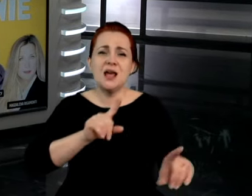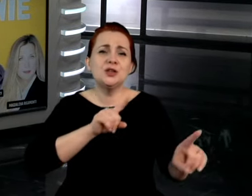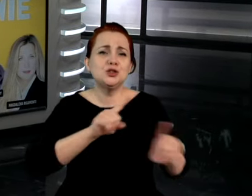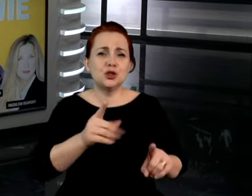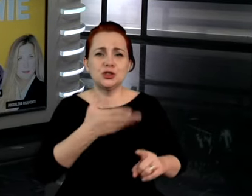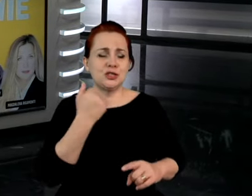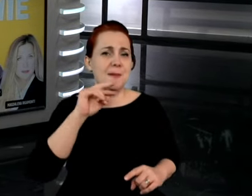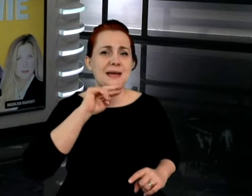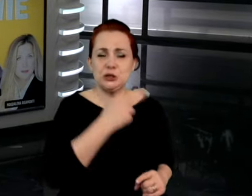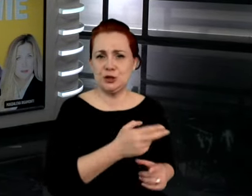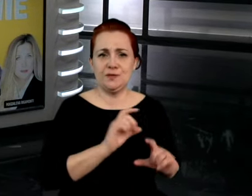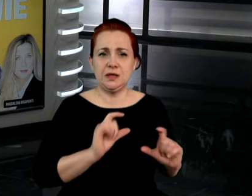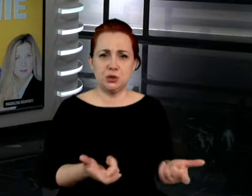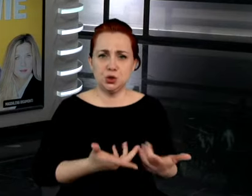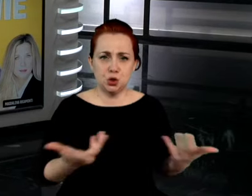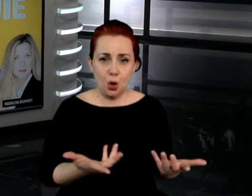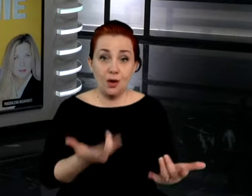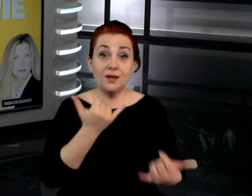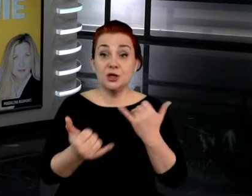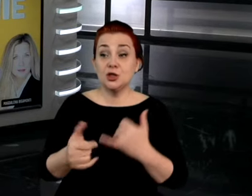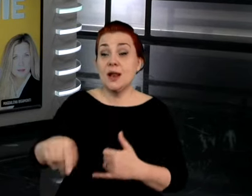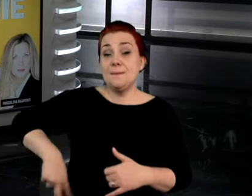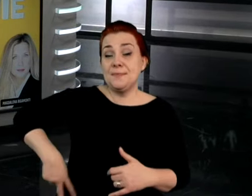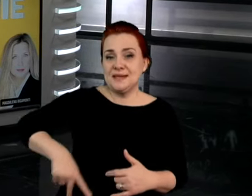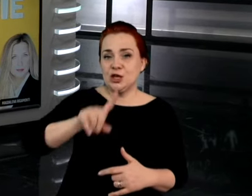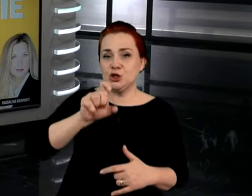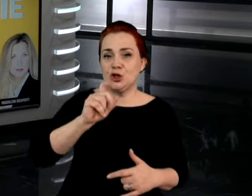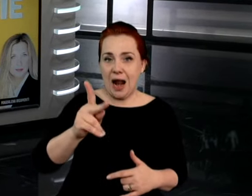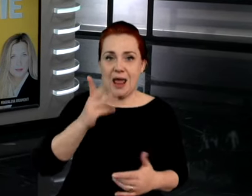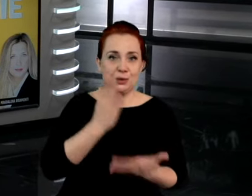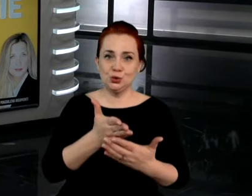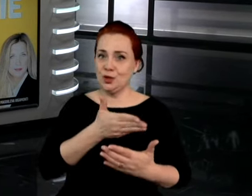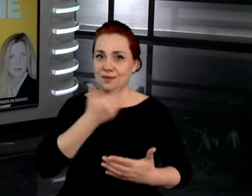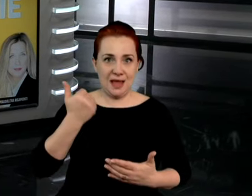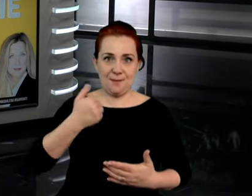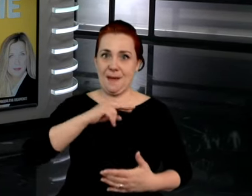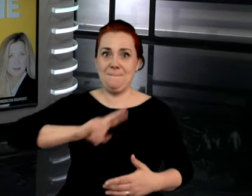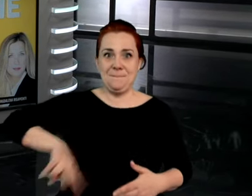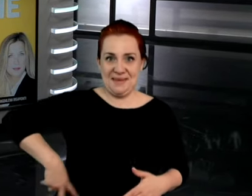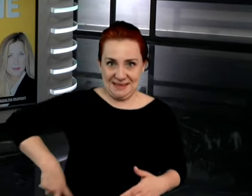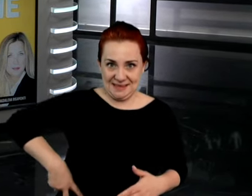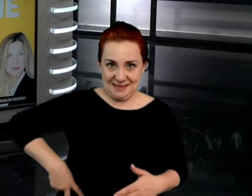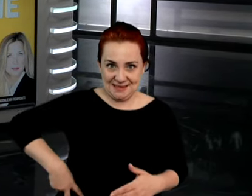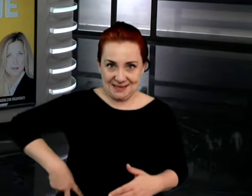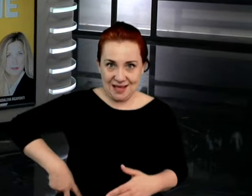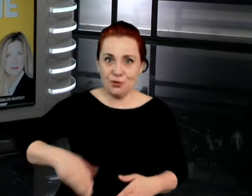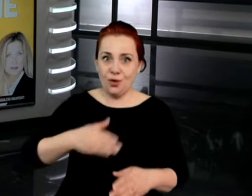wiceminister Jacek Żalek przestaje być ministrem, no to chyba jednak jest konsekwencja.